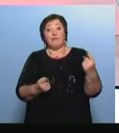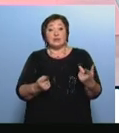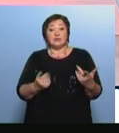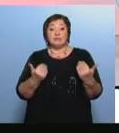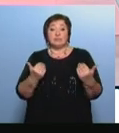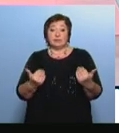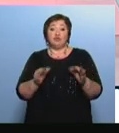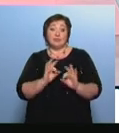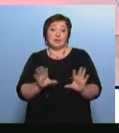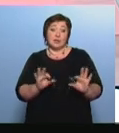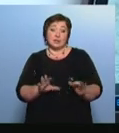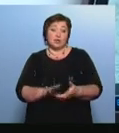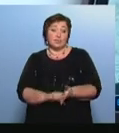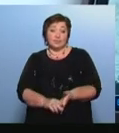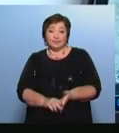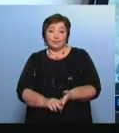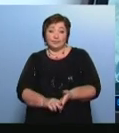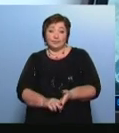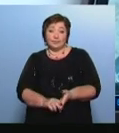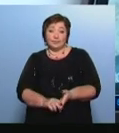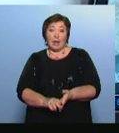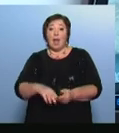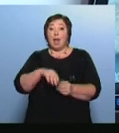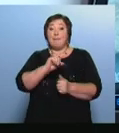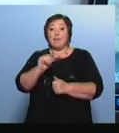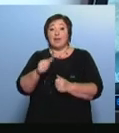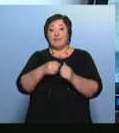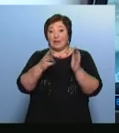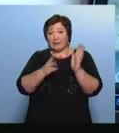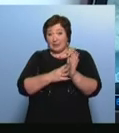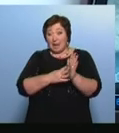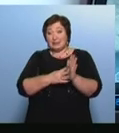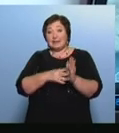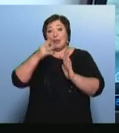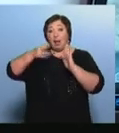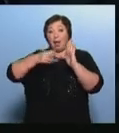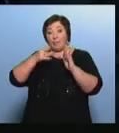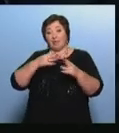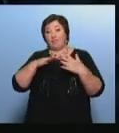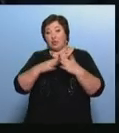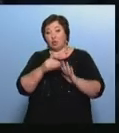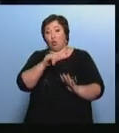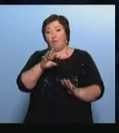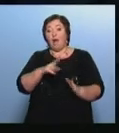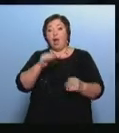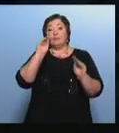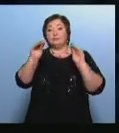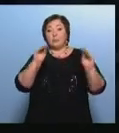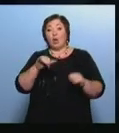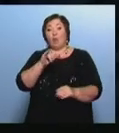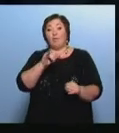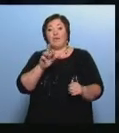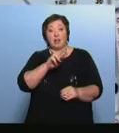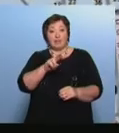Валикжанина продолжит Первые 19 камер в поселке Ува установили в январе За это время система